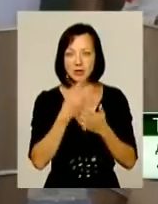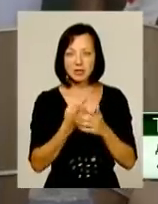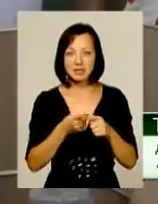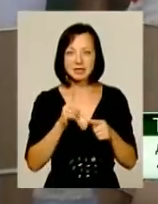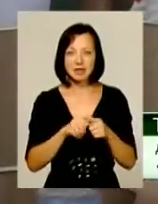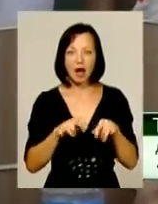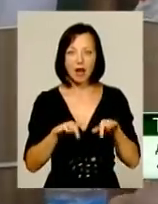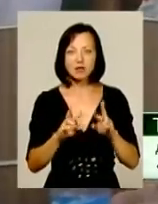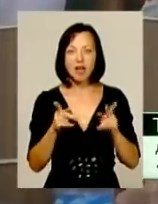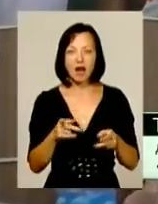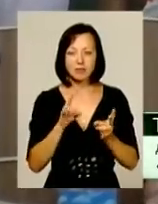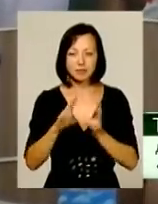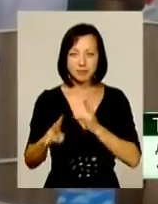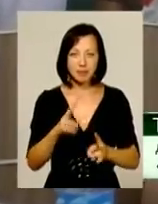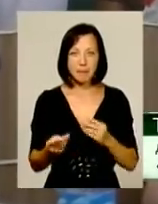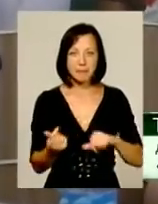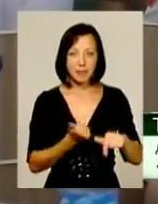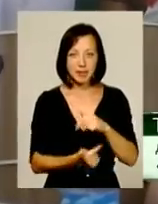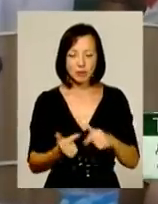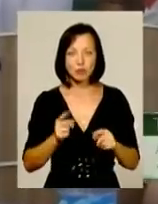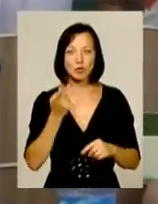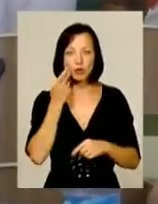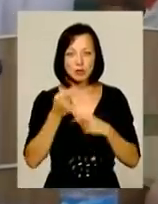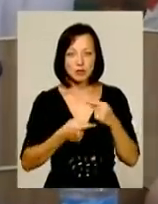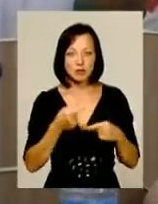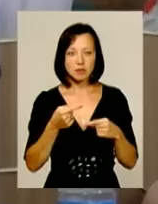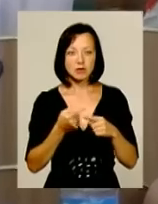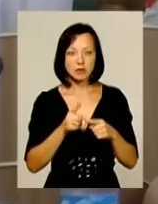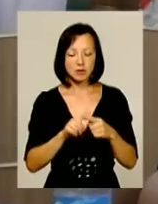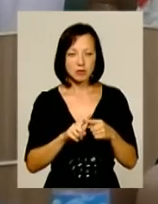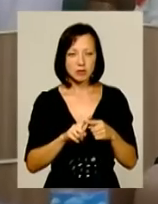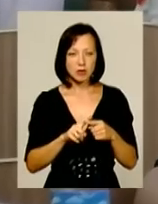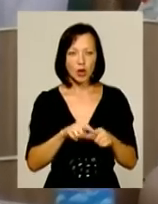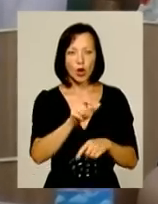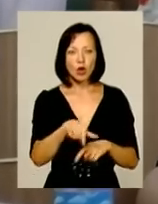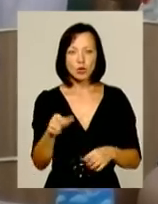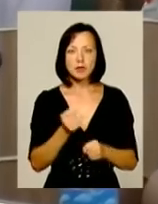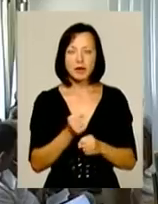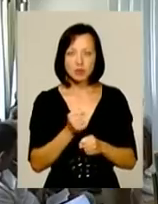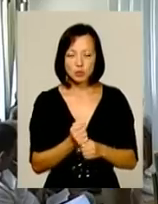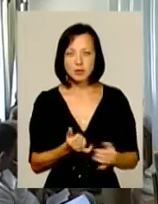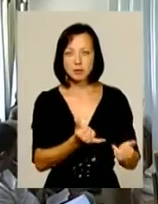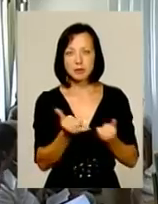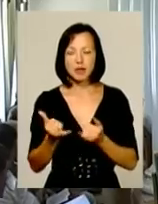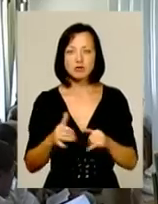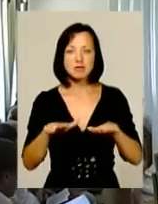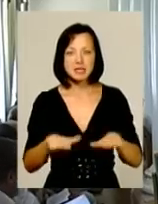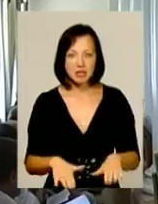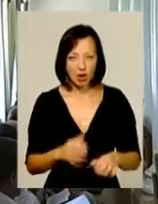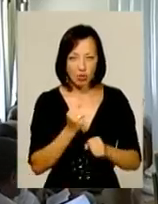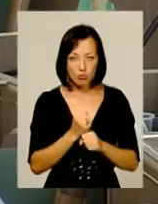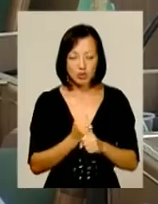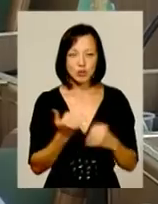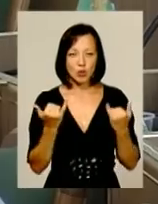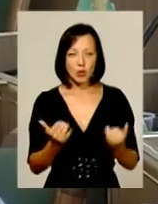бізнесу. Снову підпочивання, тому що постійно, постійно вважається на вільність. Люди працюють, але в спечі на бачі місця. Сьогодні